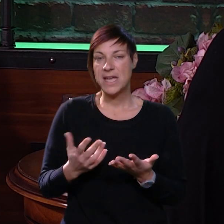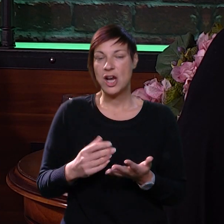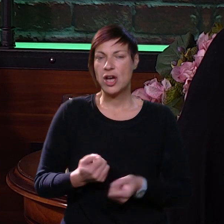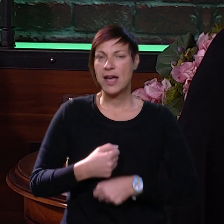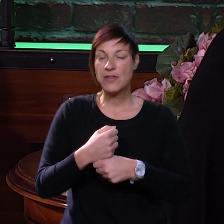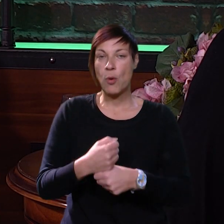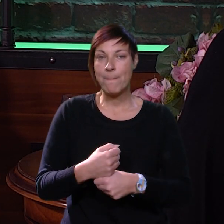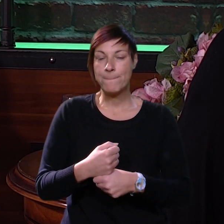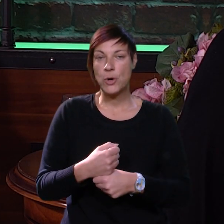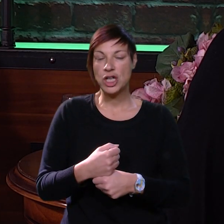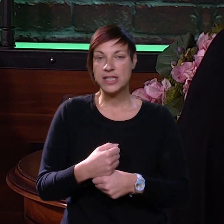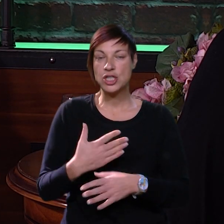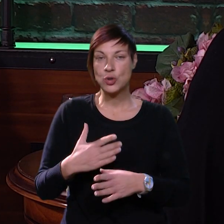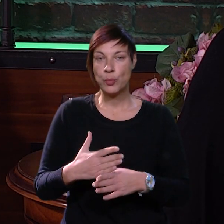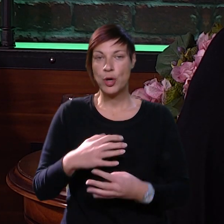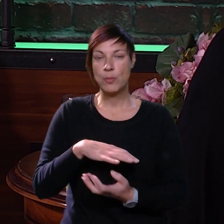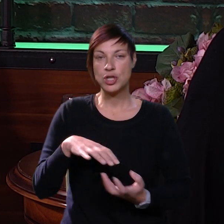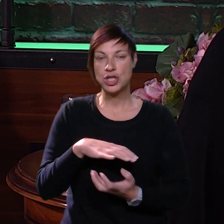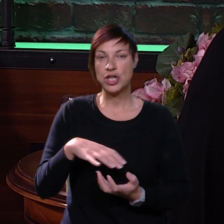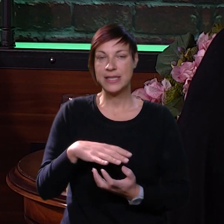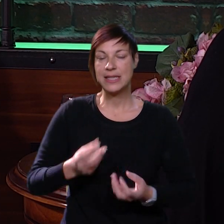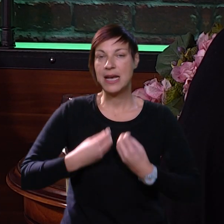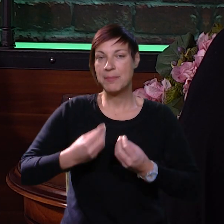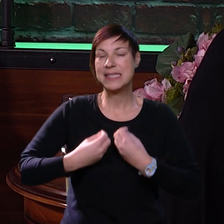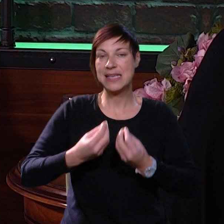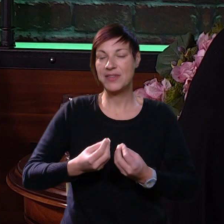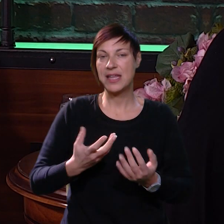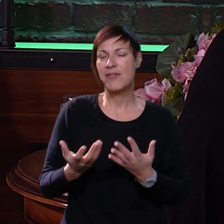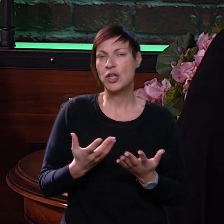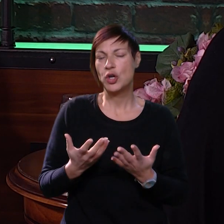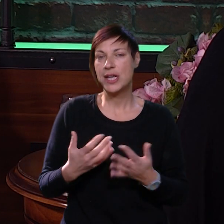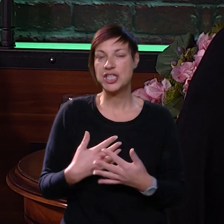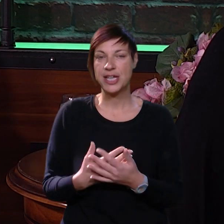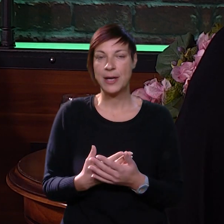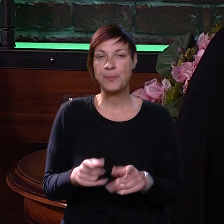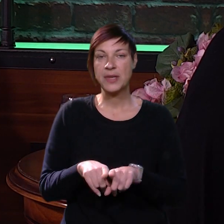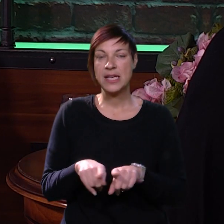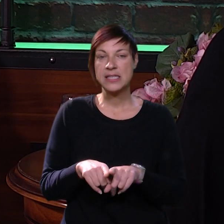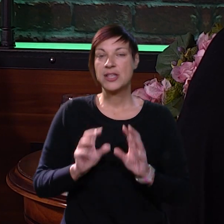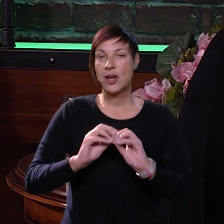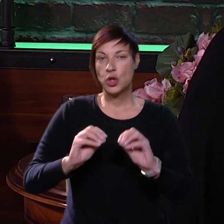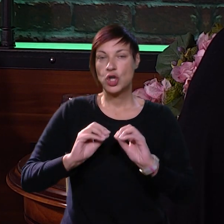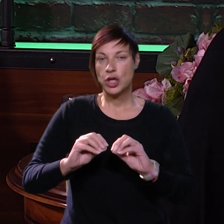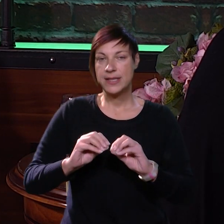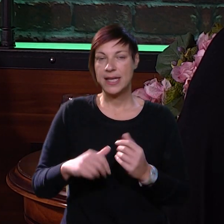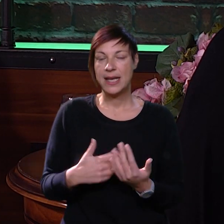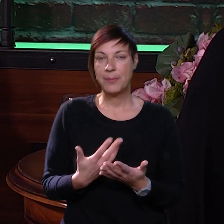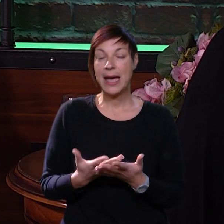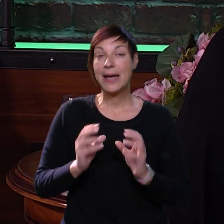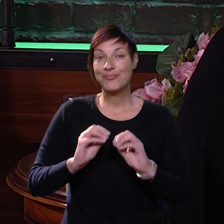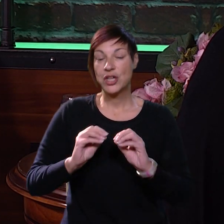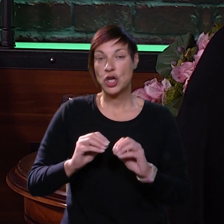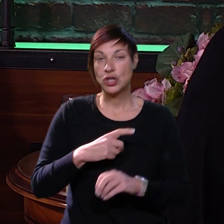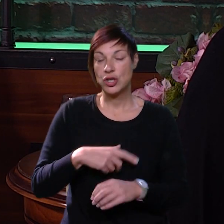bilo kakav oblik podrške, pomoći roditeljima, savjetovanju oko nečega i također i odgojiteljima, a